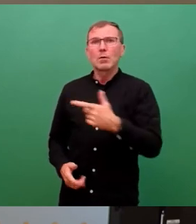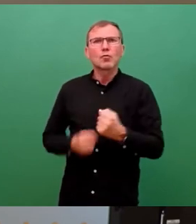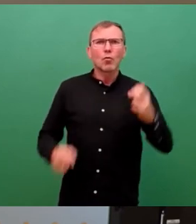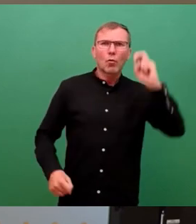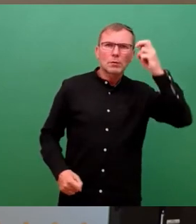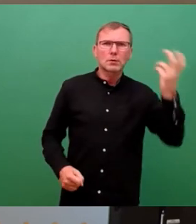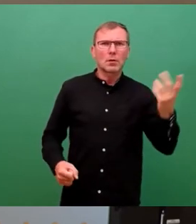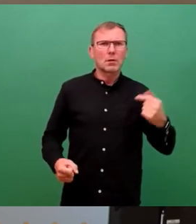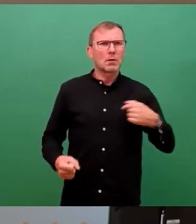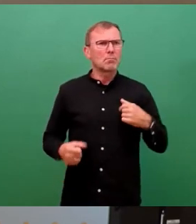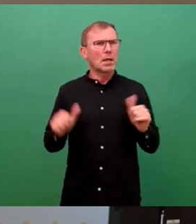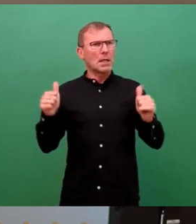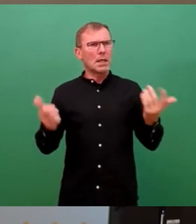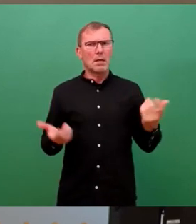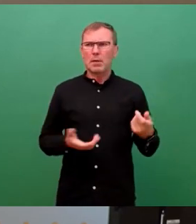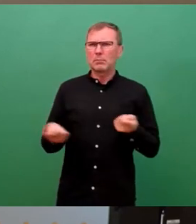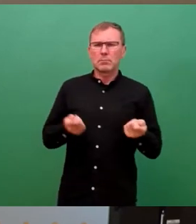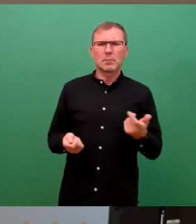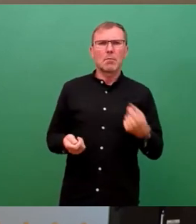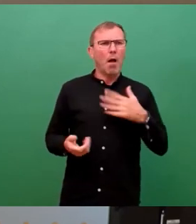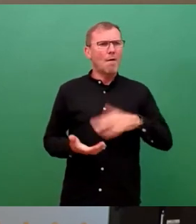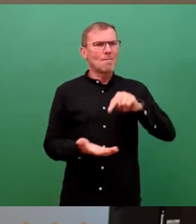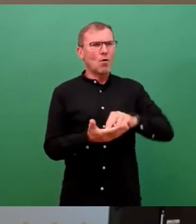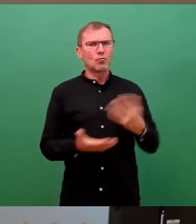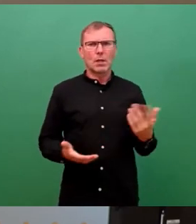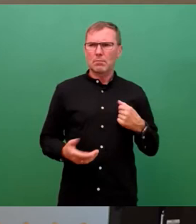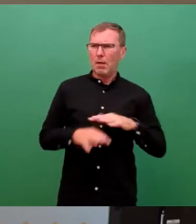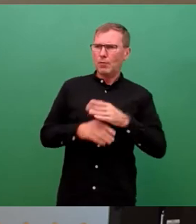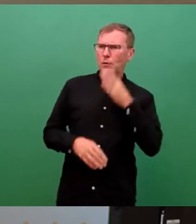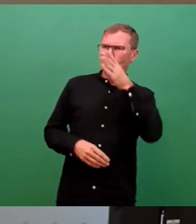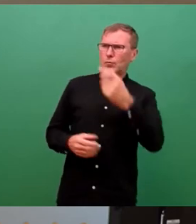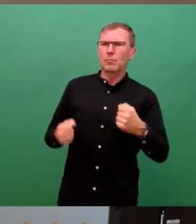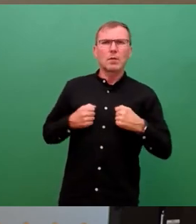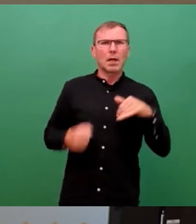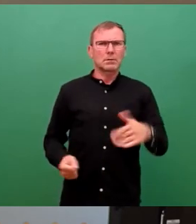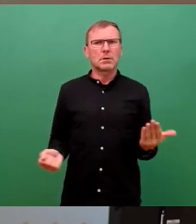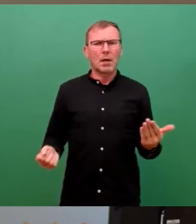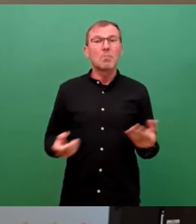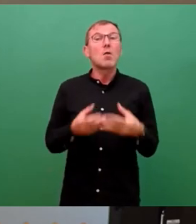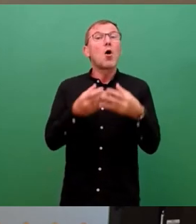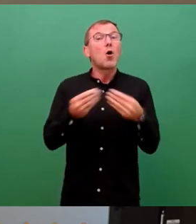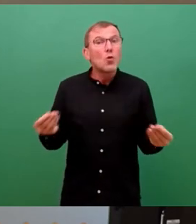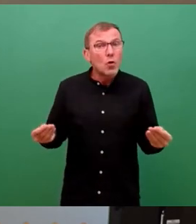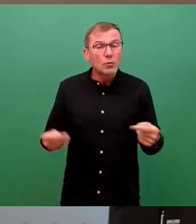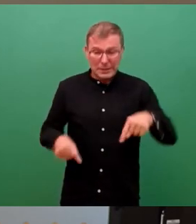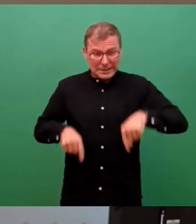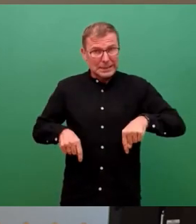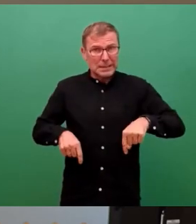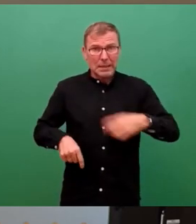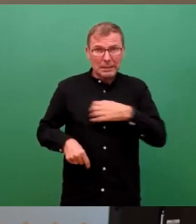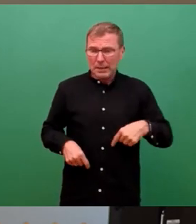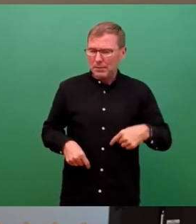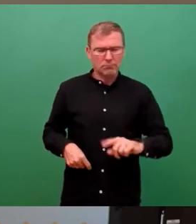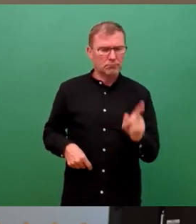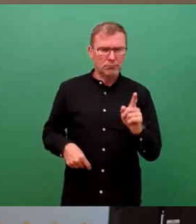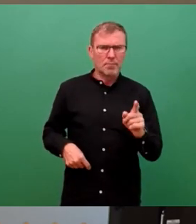Auskommen, ihren erarbeiteten Wohlstand und um ihre wirtschaftliche Zukunft. Die Lösung liegt allerdings nicht hier, in Dresden, sondern